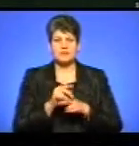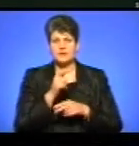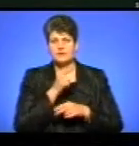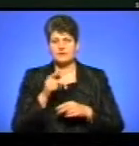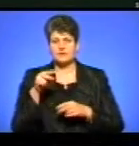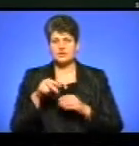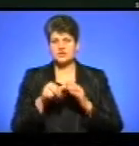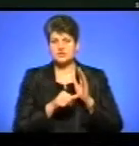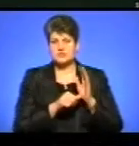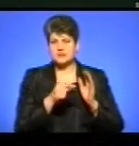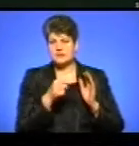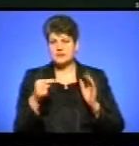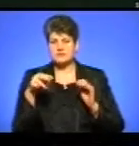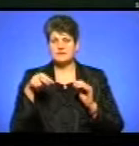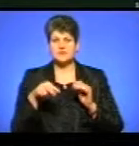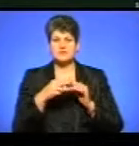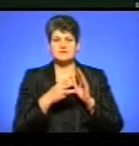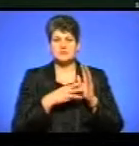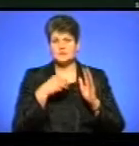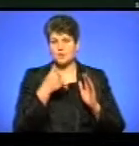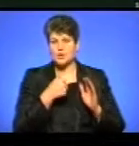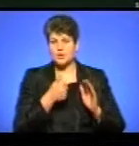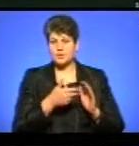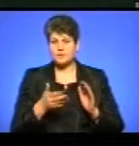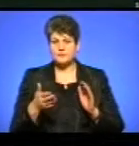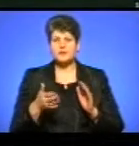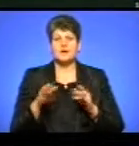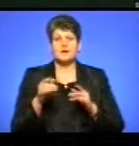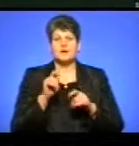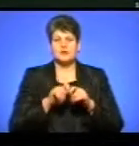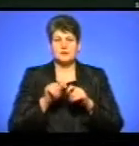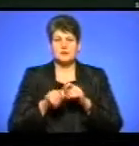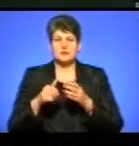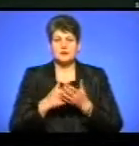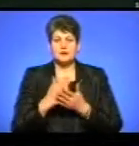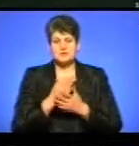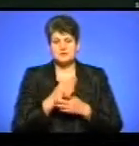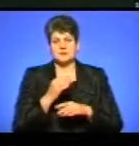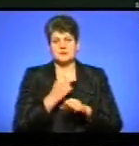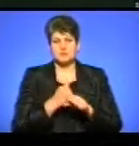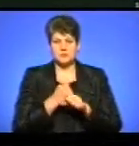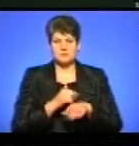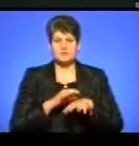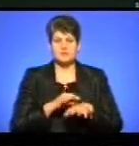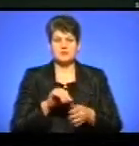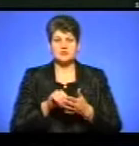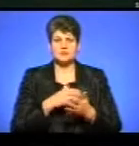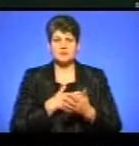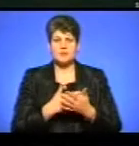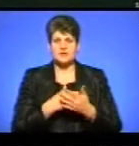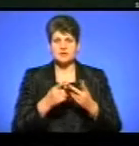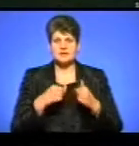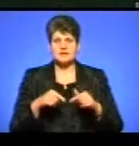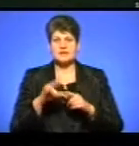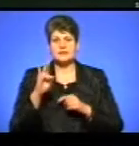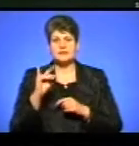2016-2018 років. Моніторинг якості виконаних робіт провели члени громадської організації «Нівроку».